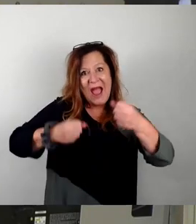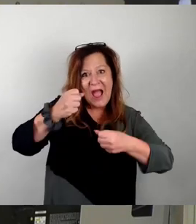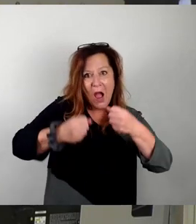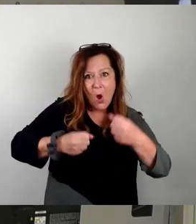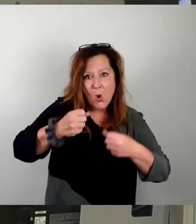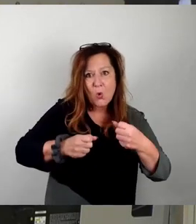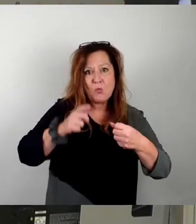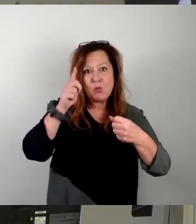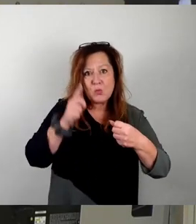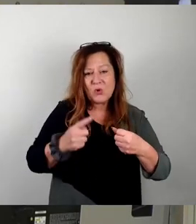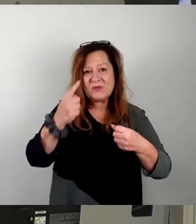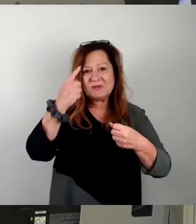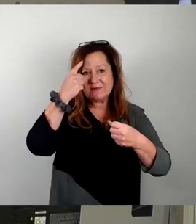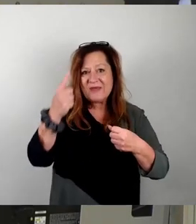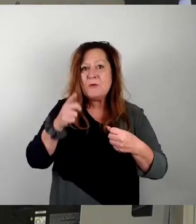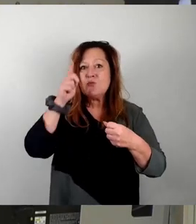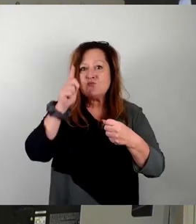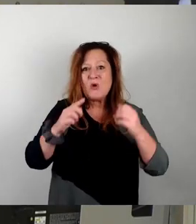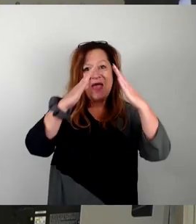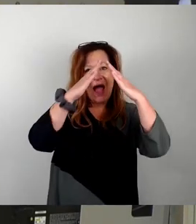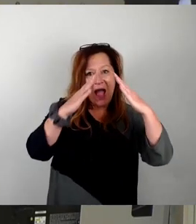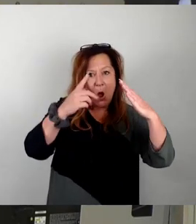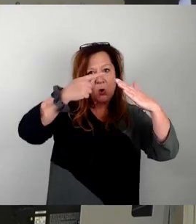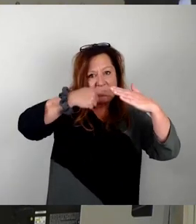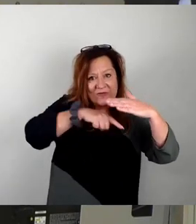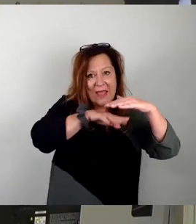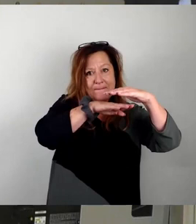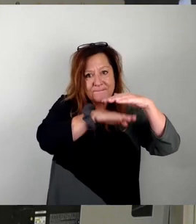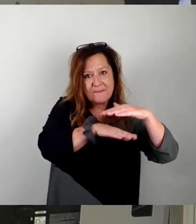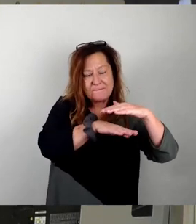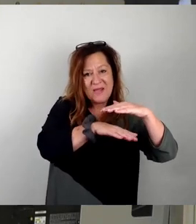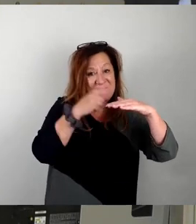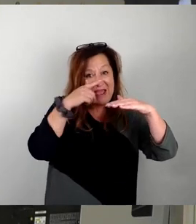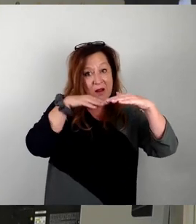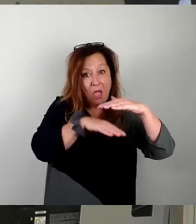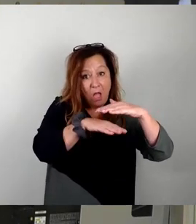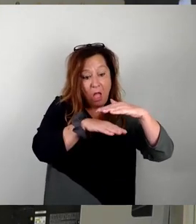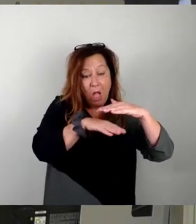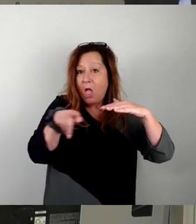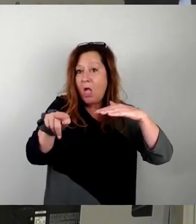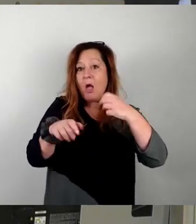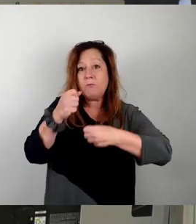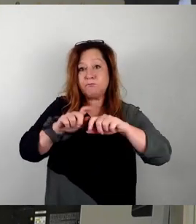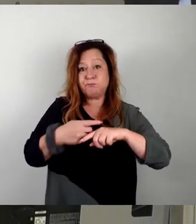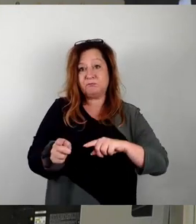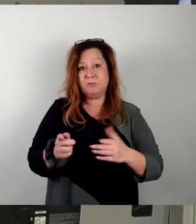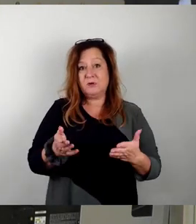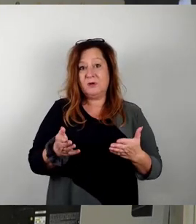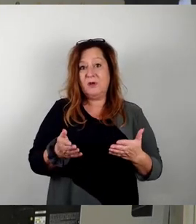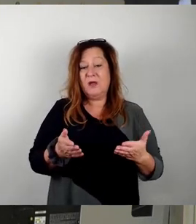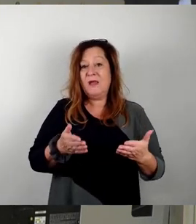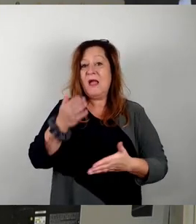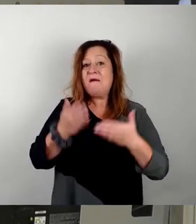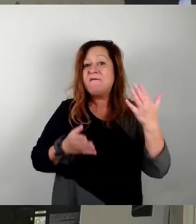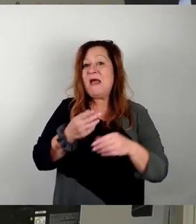müssen nämlich in einem Haus geparkt werden, sonst gehen sie kaputt oder so. Vielleicht kommt es auch noch aus den Zeiten, als der Orsi seine